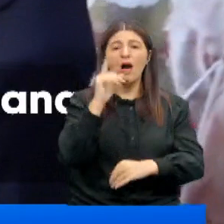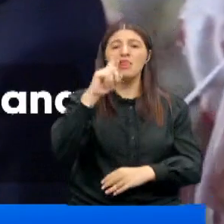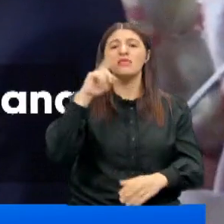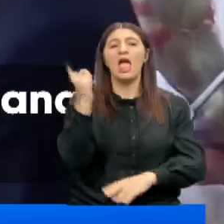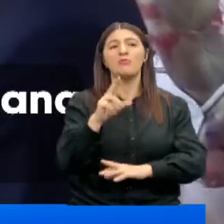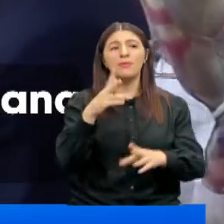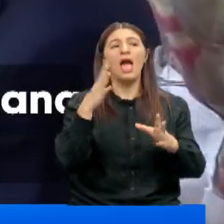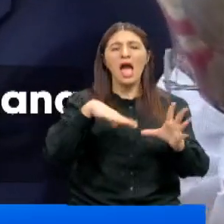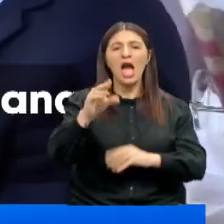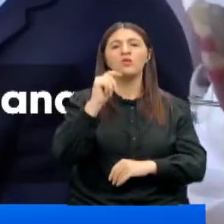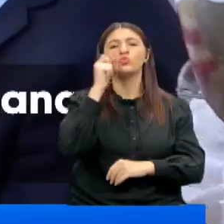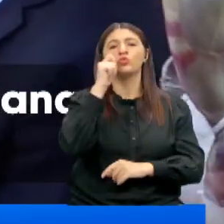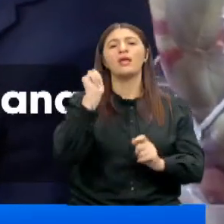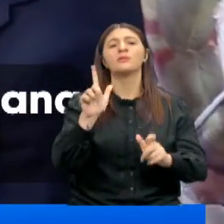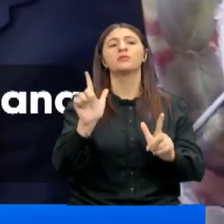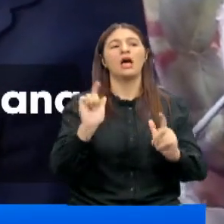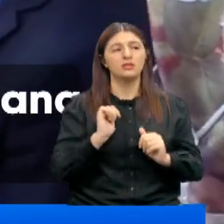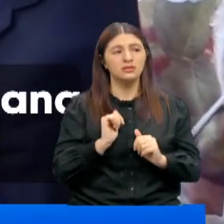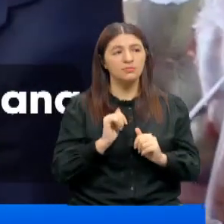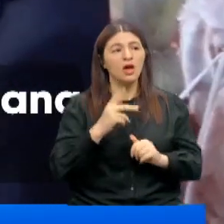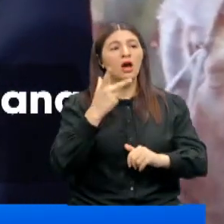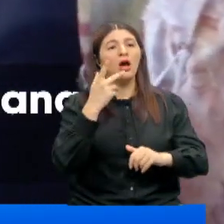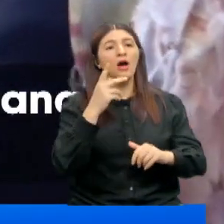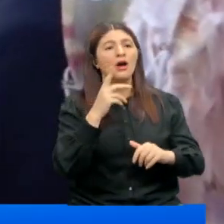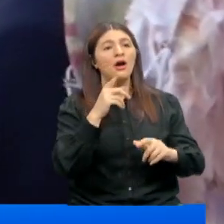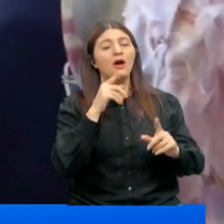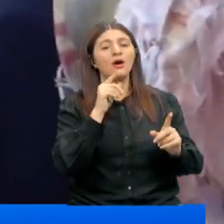her Müslümanın üzerine farzı ayındır. Çünkü kul hakkına da giriyor.